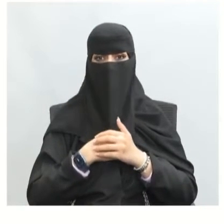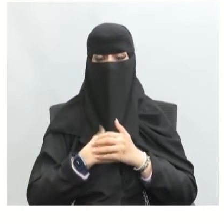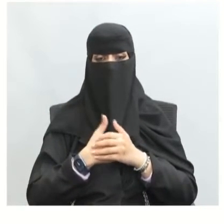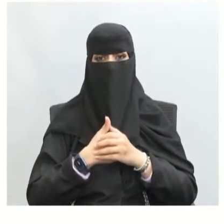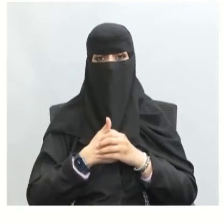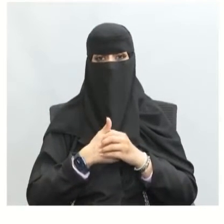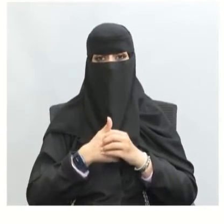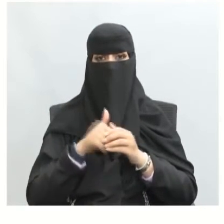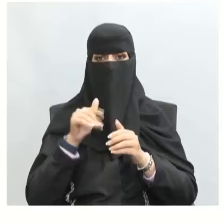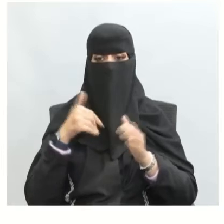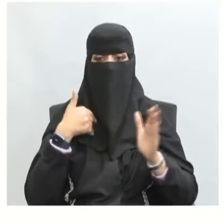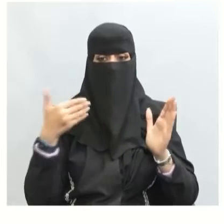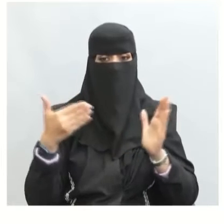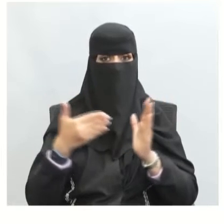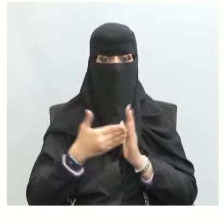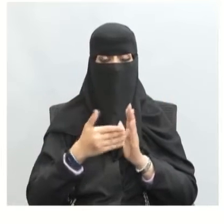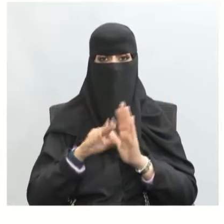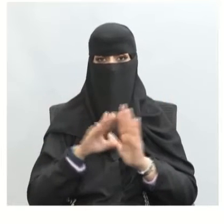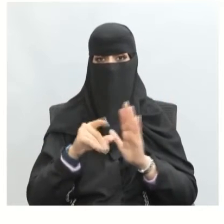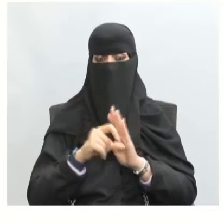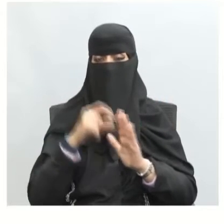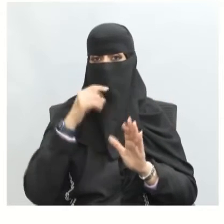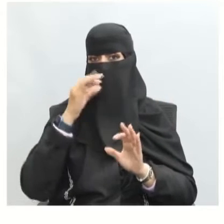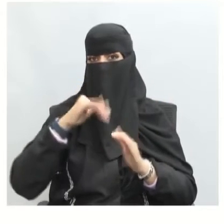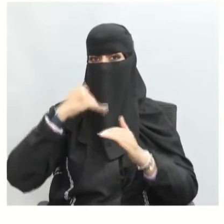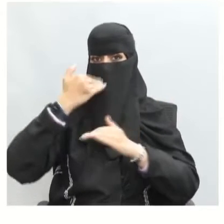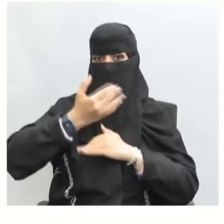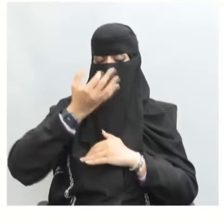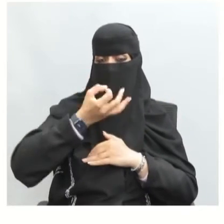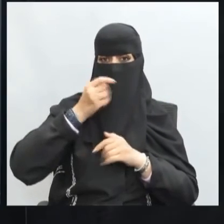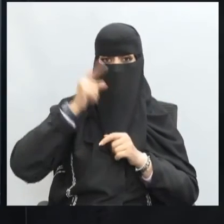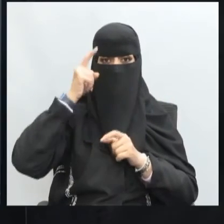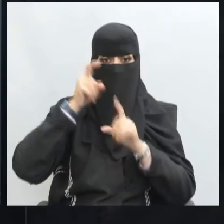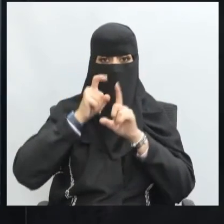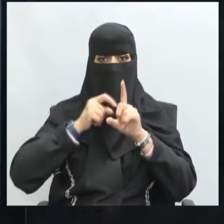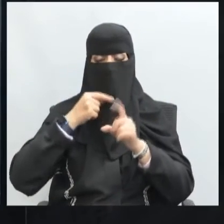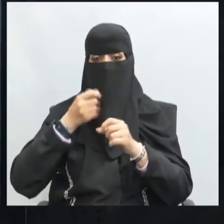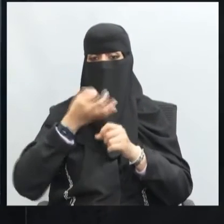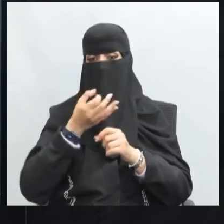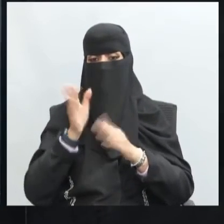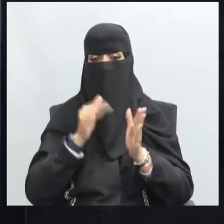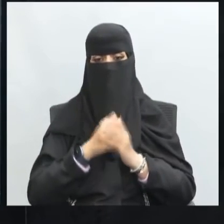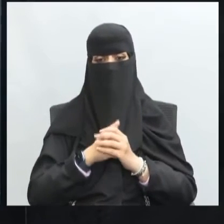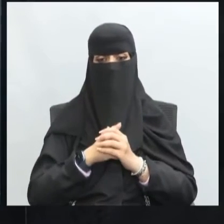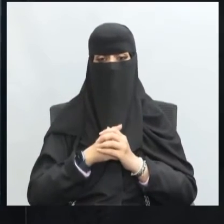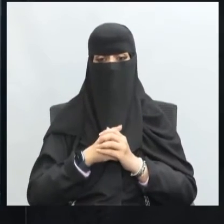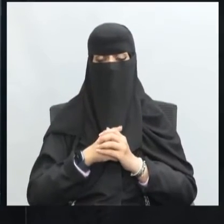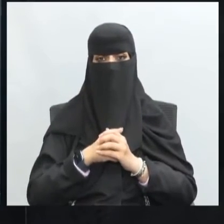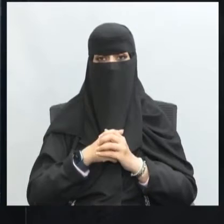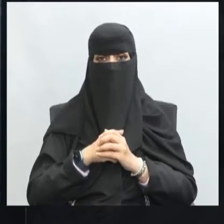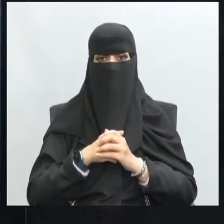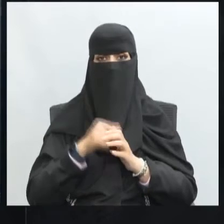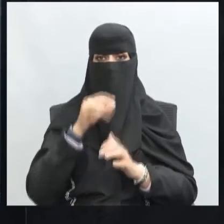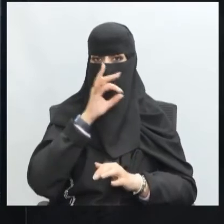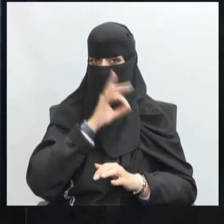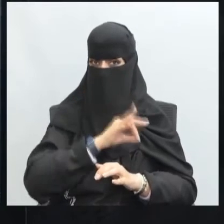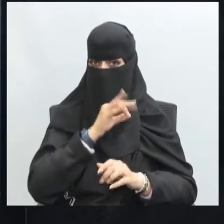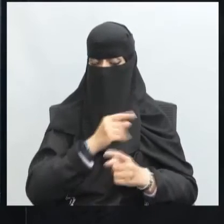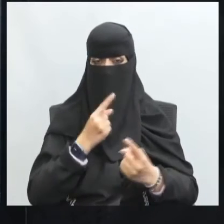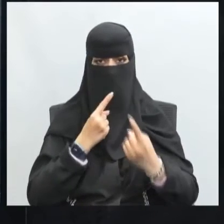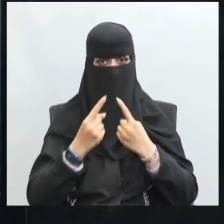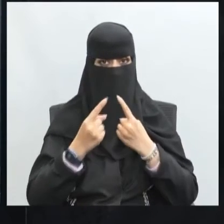وفي نهاية درسنا بعد أن تحدثنا عن مفهوم الحوار وفوائد